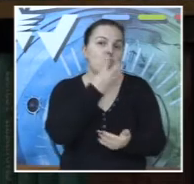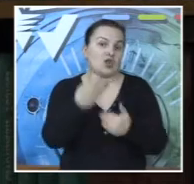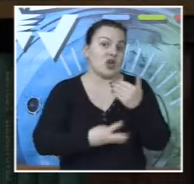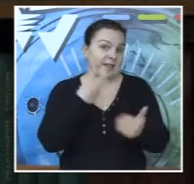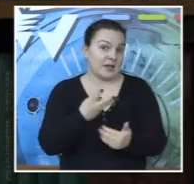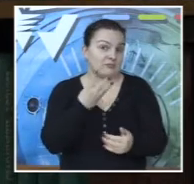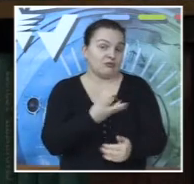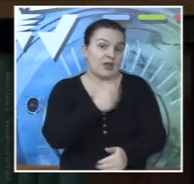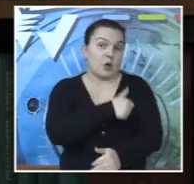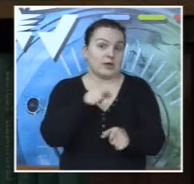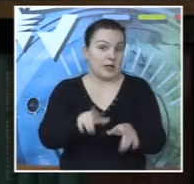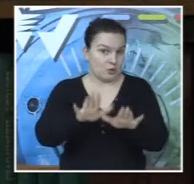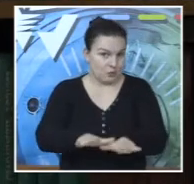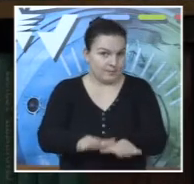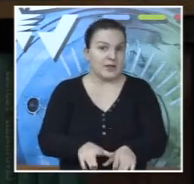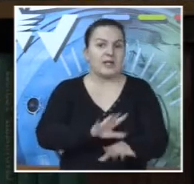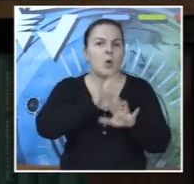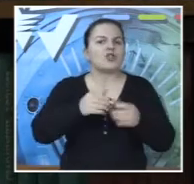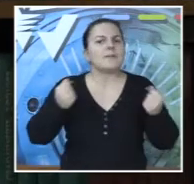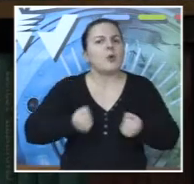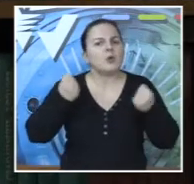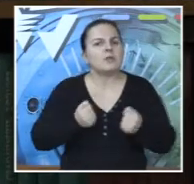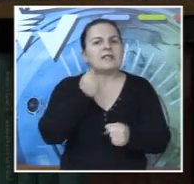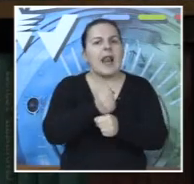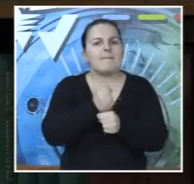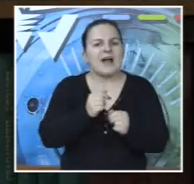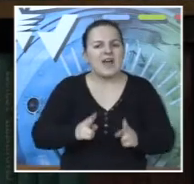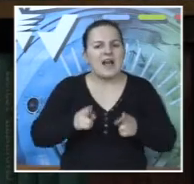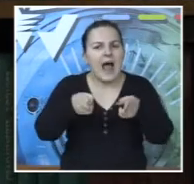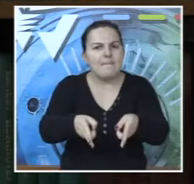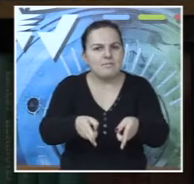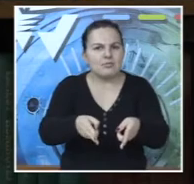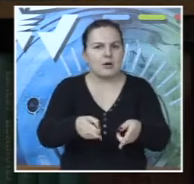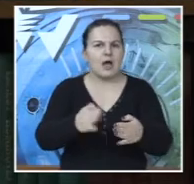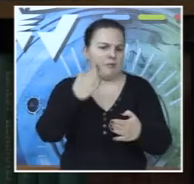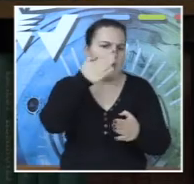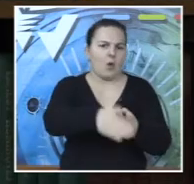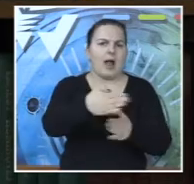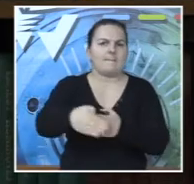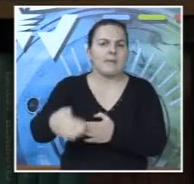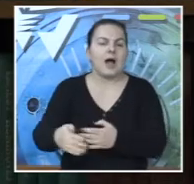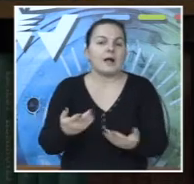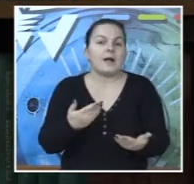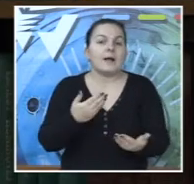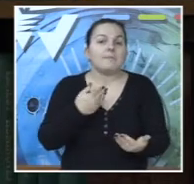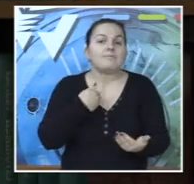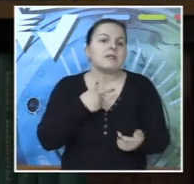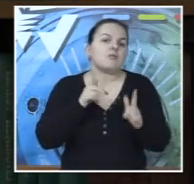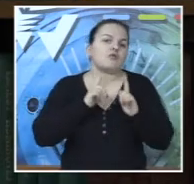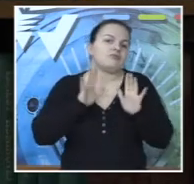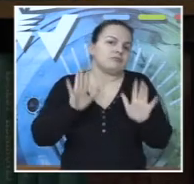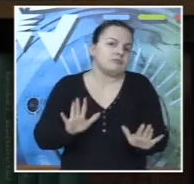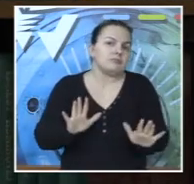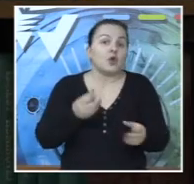znači, da bi on tu ostalo sve četiri godine, da će se oni potruditi da naprave i rampu i toalet i tako. I mi